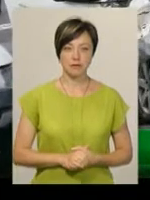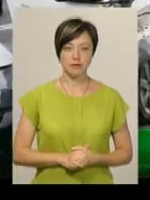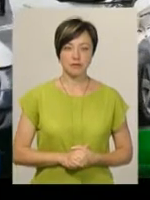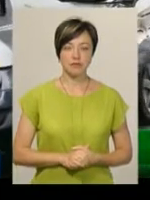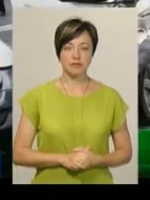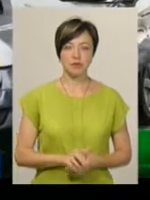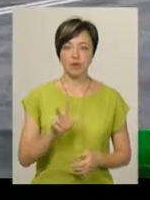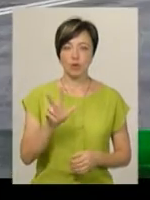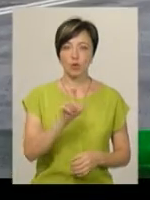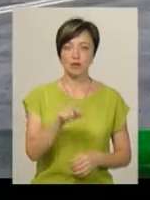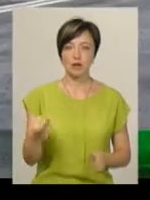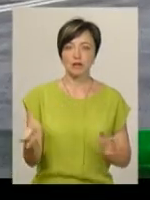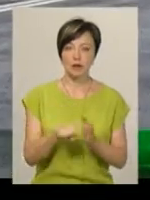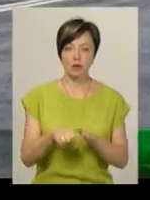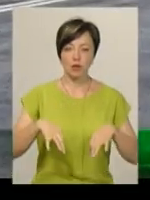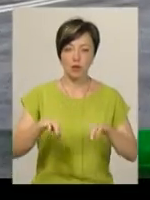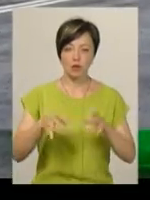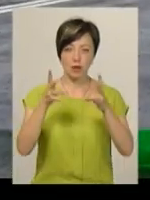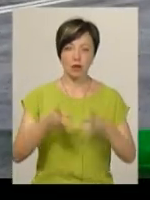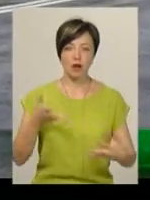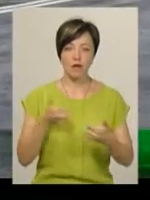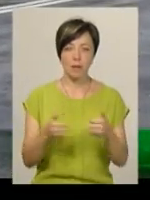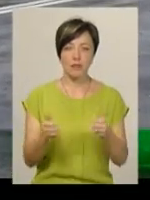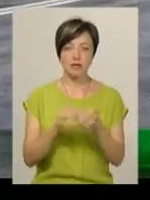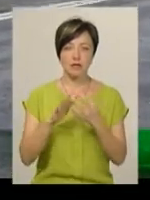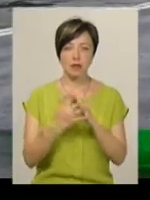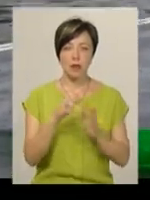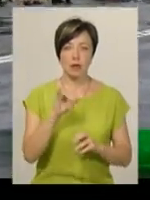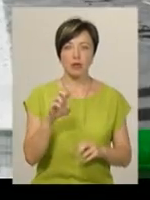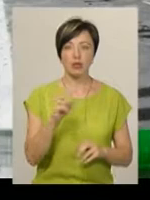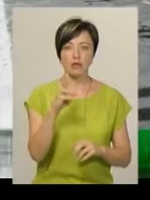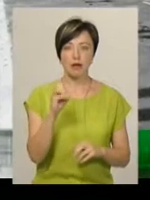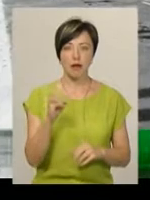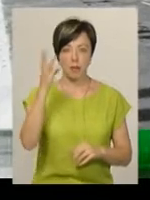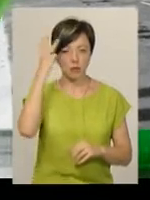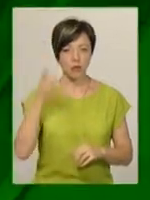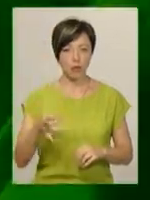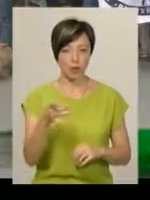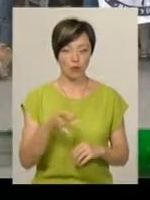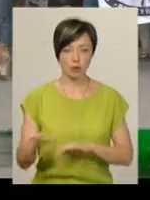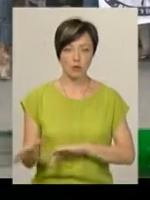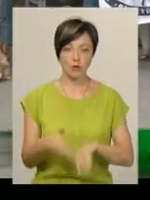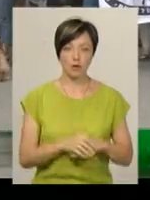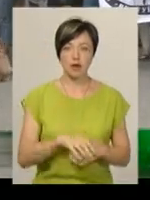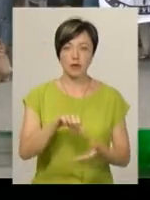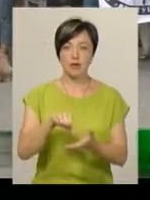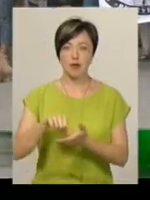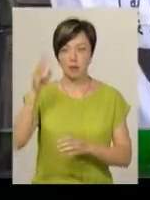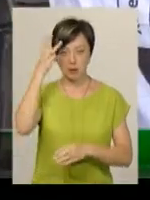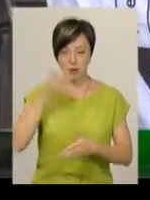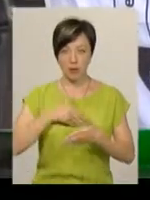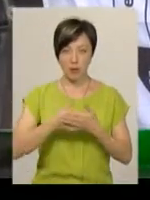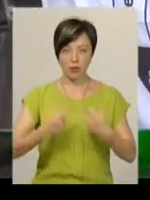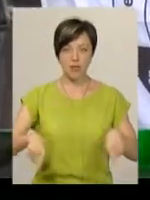Троє людей загинули в дорожньо-транспортній пригоді поблизу села Прибузьке Хмельницького району. Представники Хмельницьких